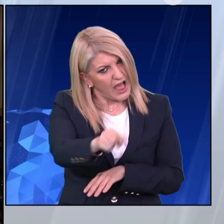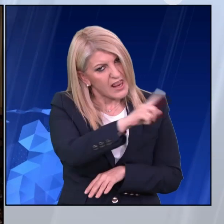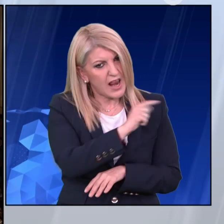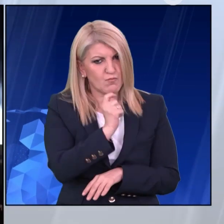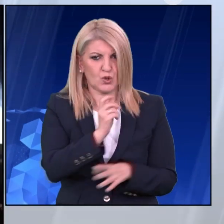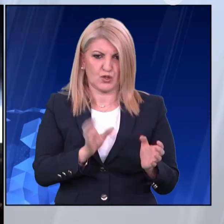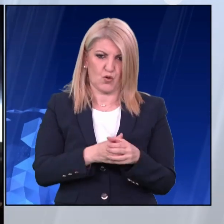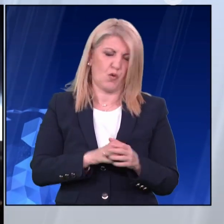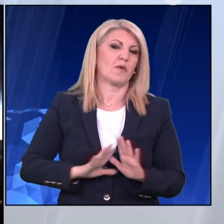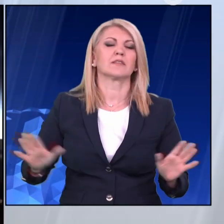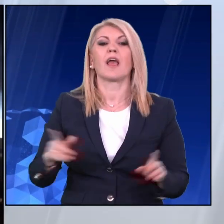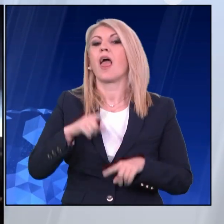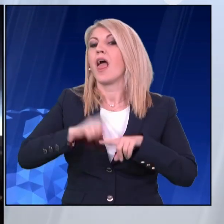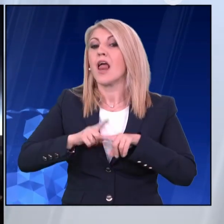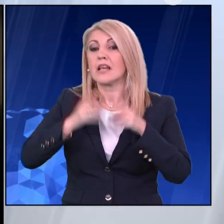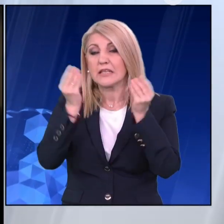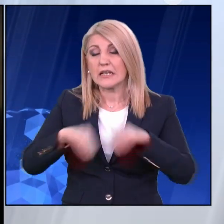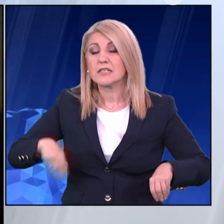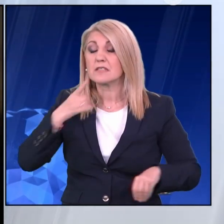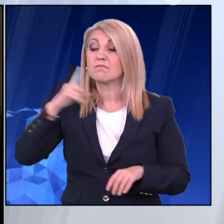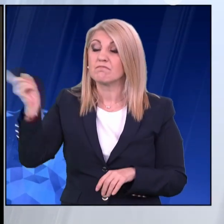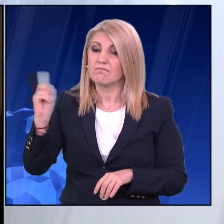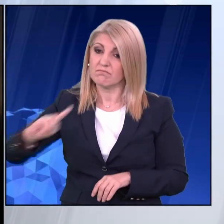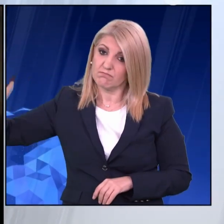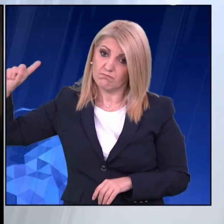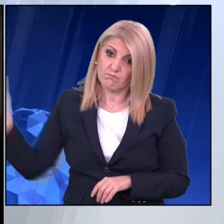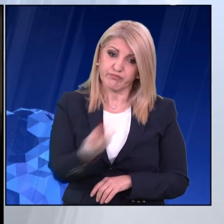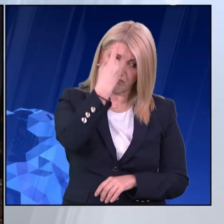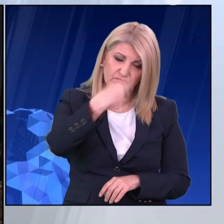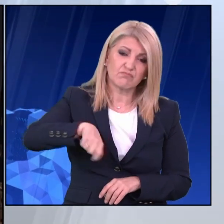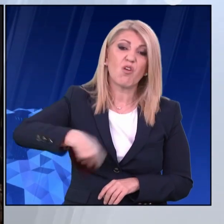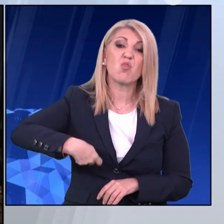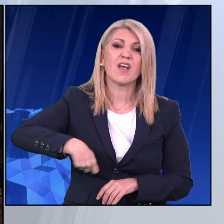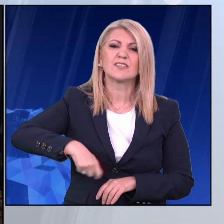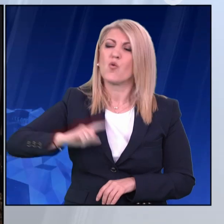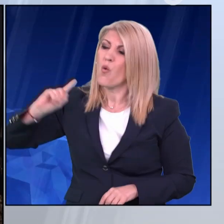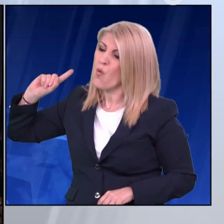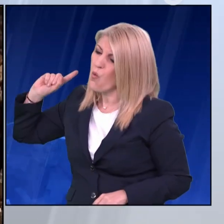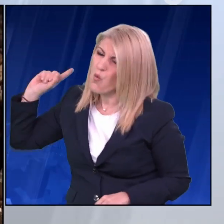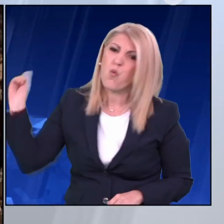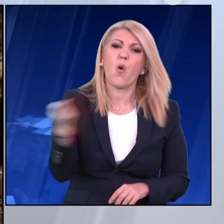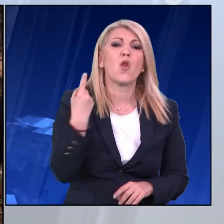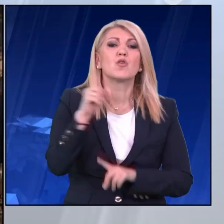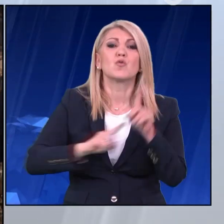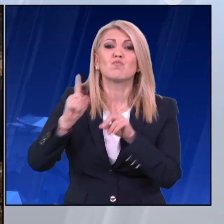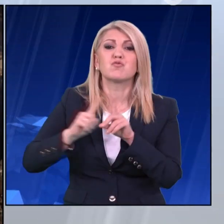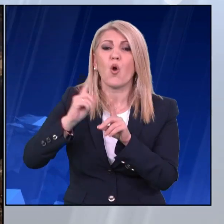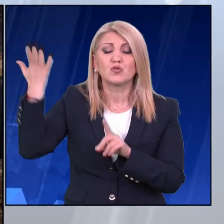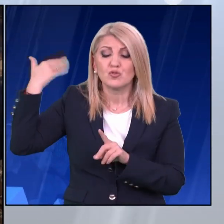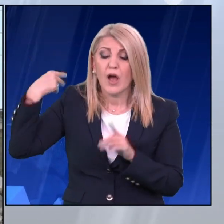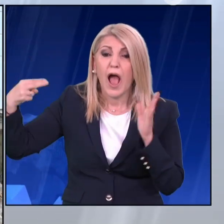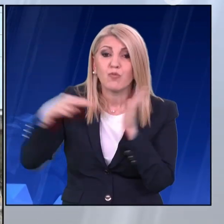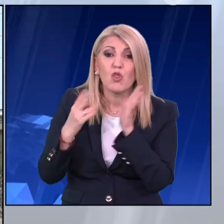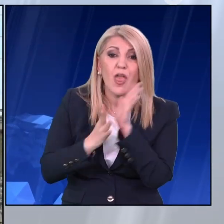ελληνικοί λύσεις ζητά να παραπενθούν στη δικαιοσύνη και να εξεταστούν από αυτοί όλα τα πρόσωπα που διατέλεσαν οι Υπουργοί Μεταφορών από το 2012 και